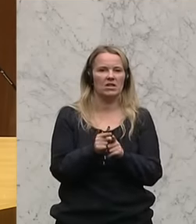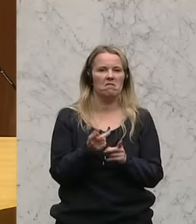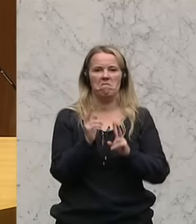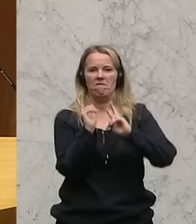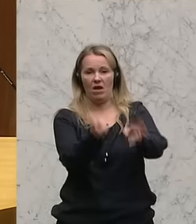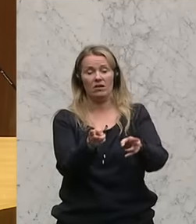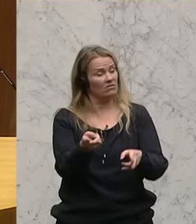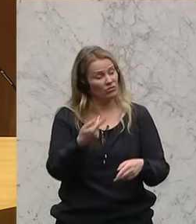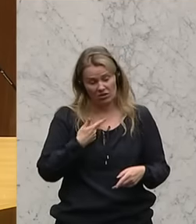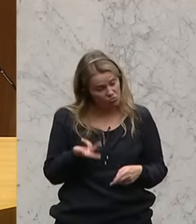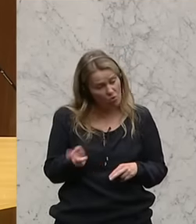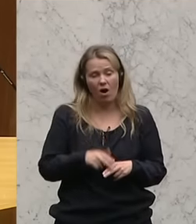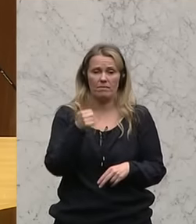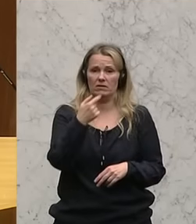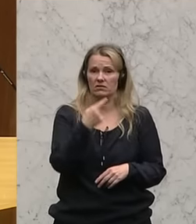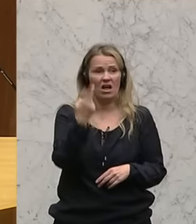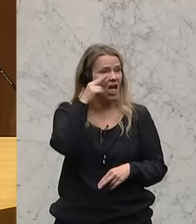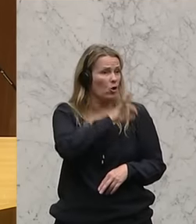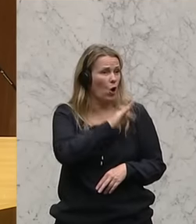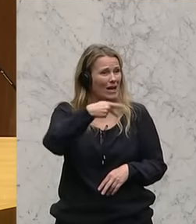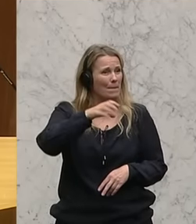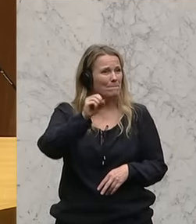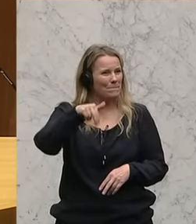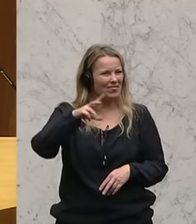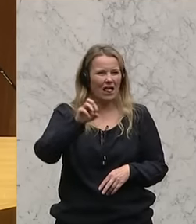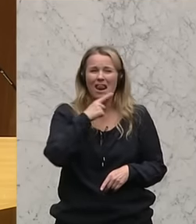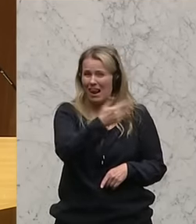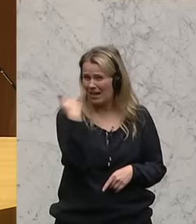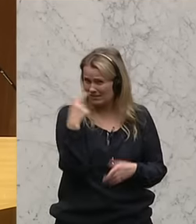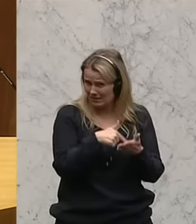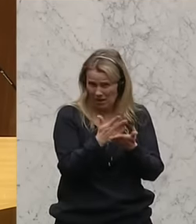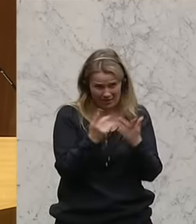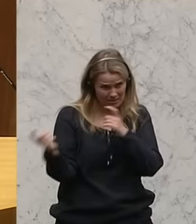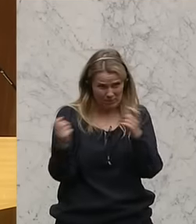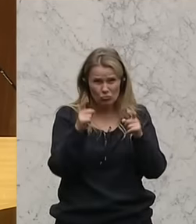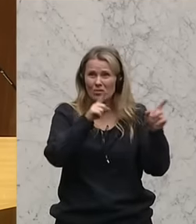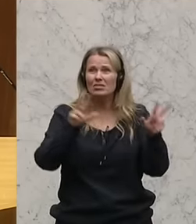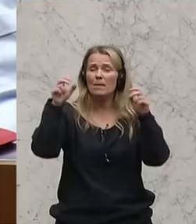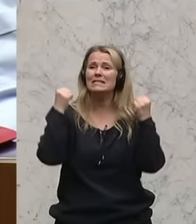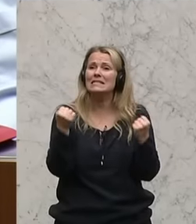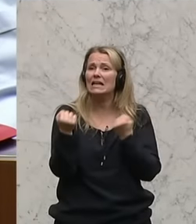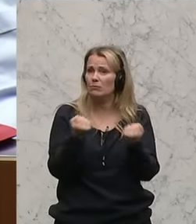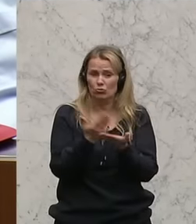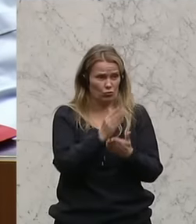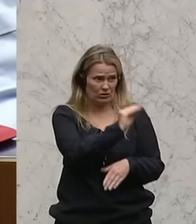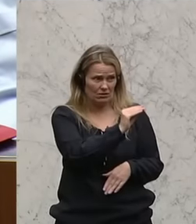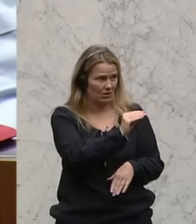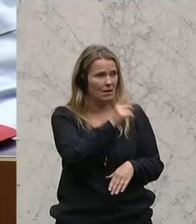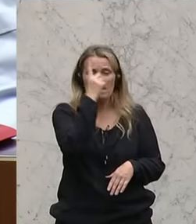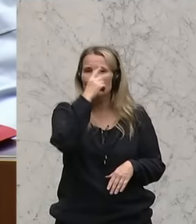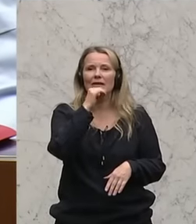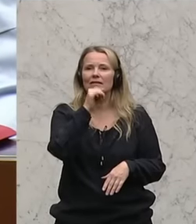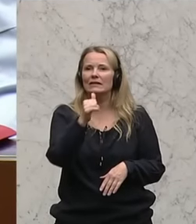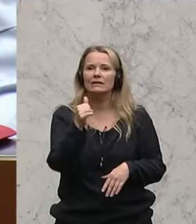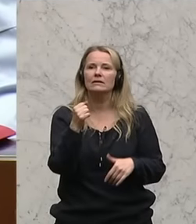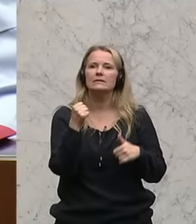Und ich unterstreiche es hier noch einmal, Herr Kollege Pendl, ich habe das schon beim letzten Mal in der Debatte zur Sicherheitspolitik gesagt, es geht wirklich nicht darum, ein